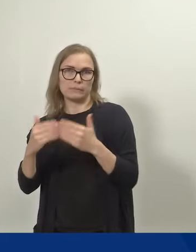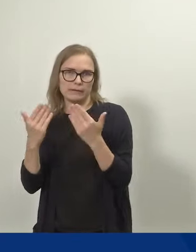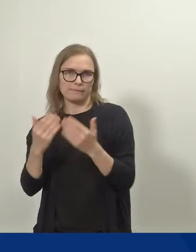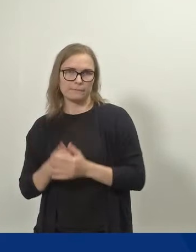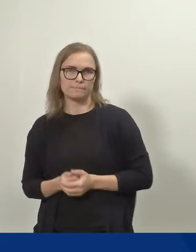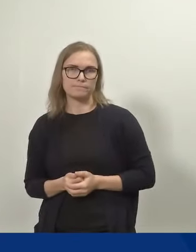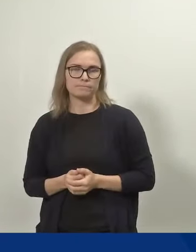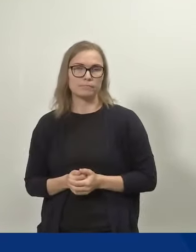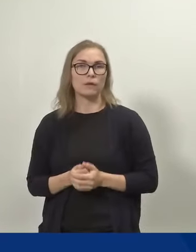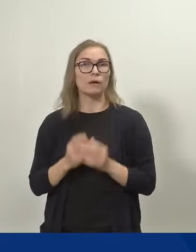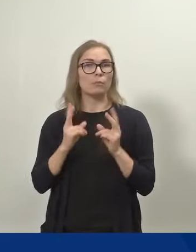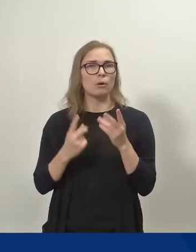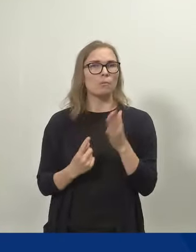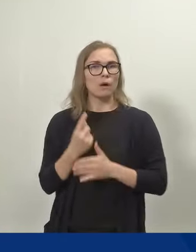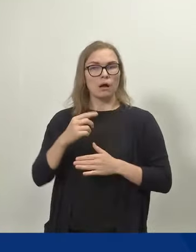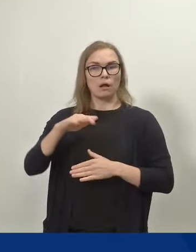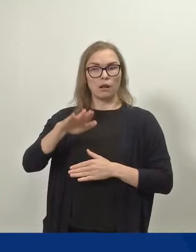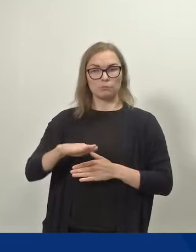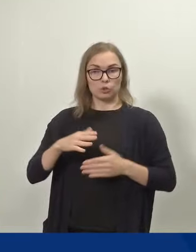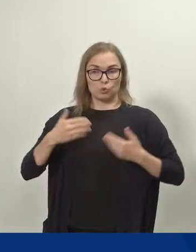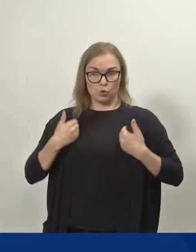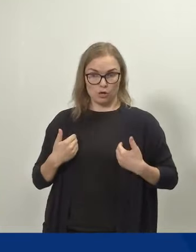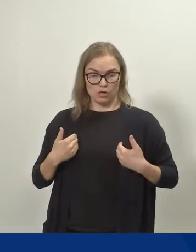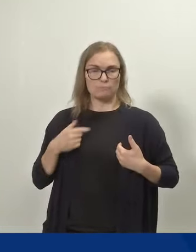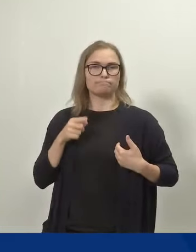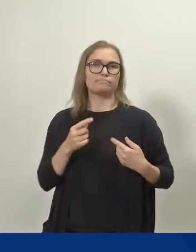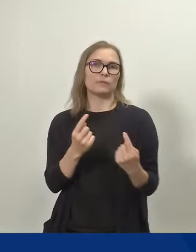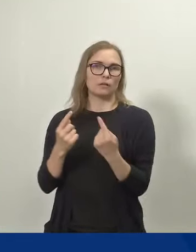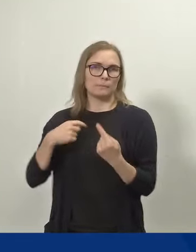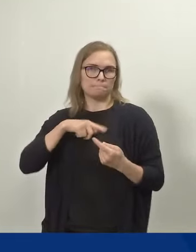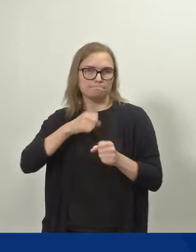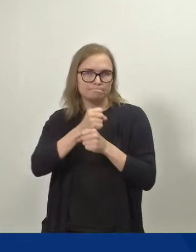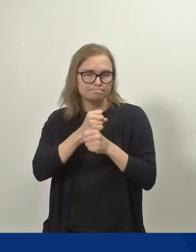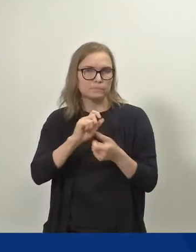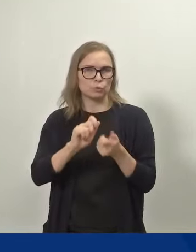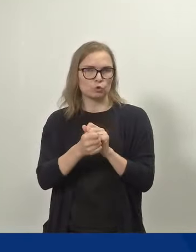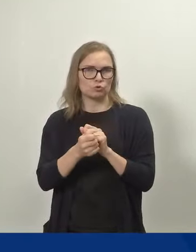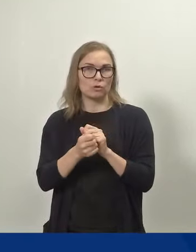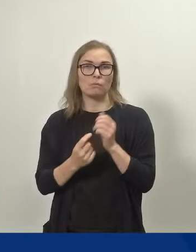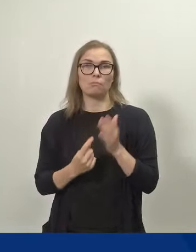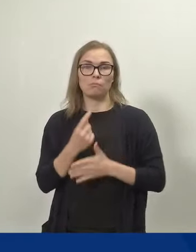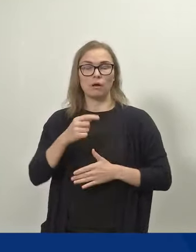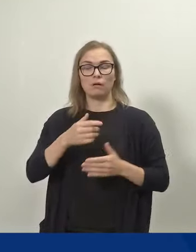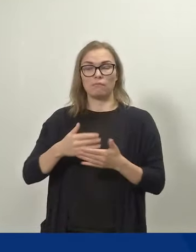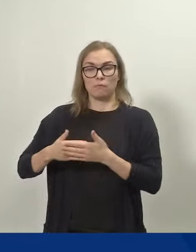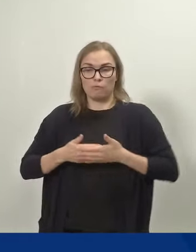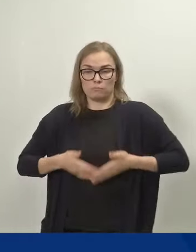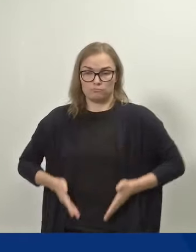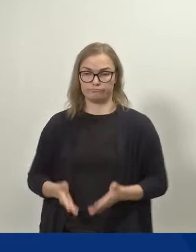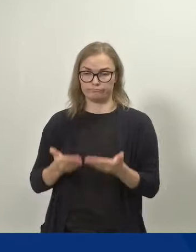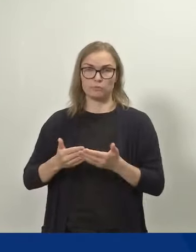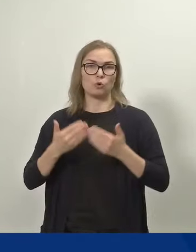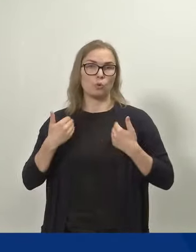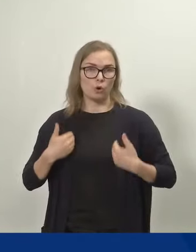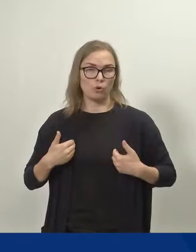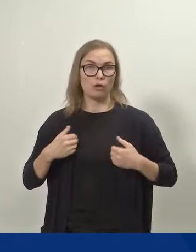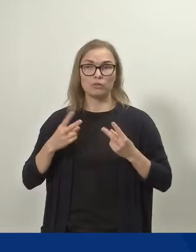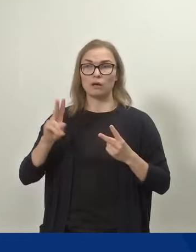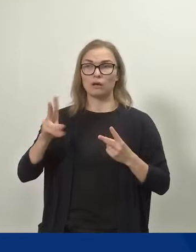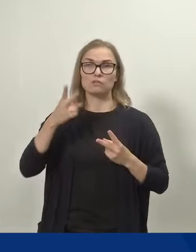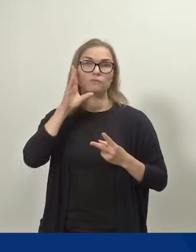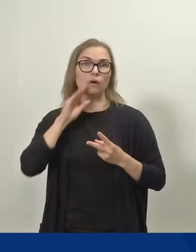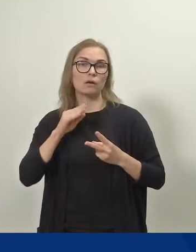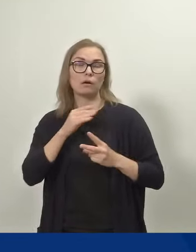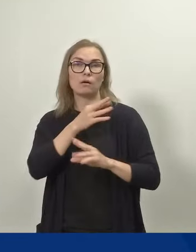kuolematilanteissa on tehty muutoksia. Lapsen syntyessä kuolleina tai kuollessa myöhemmin ennen kahden vuoden ikää